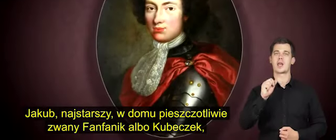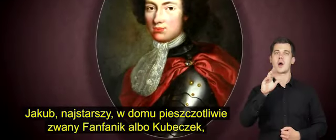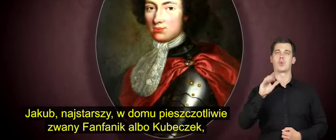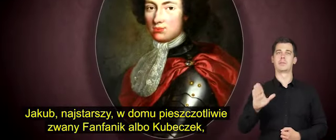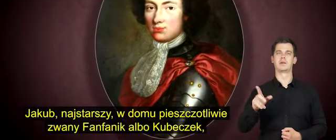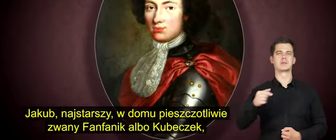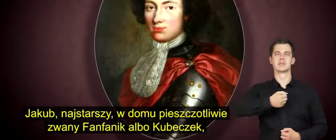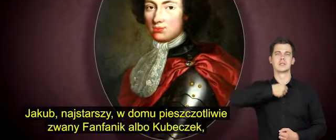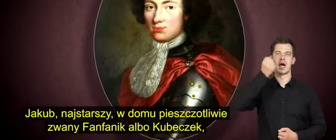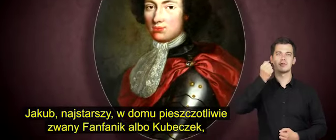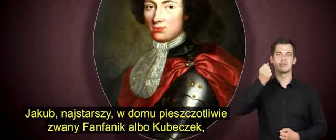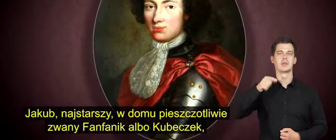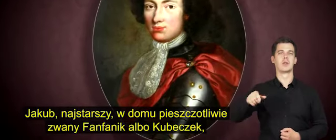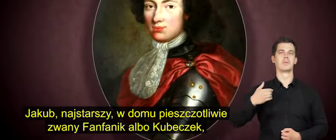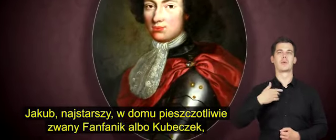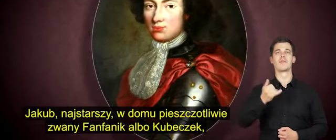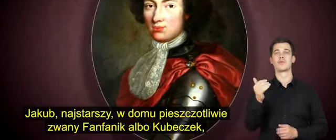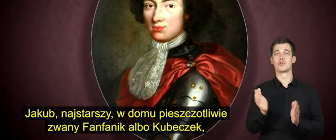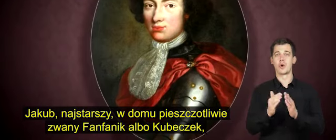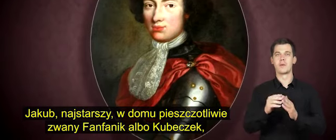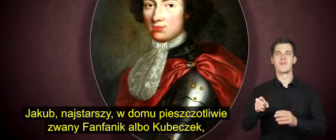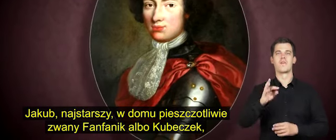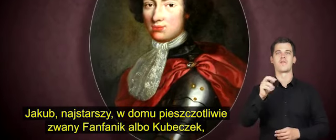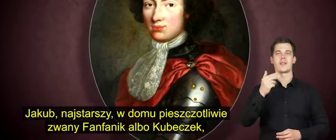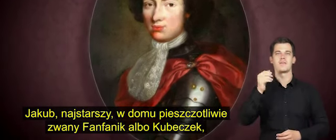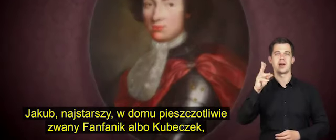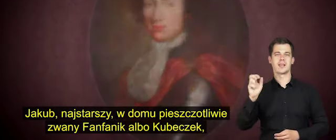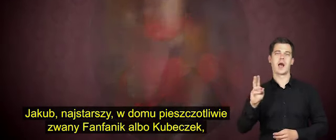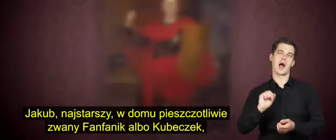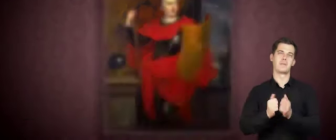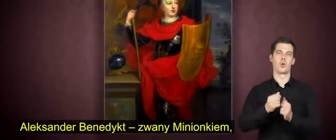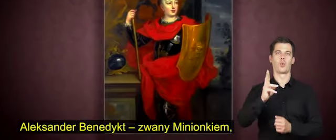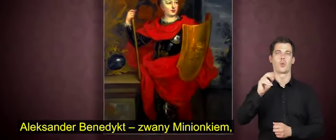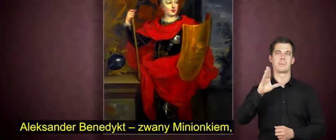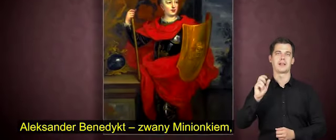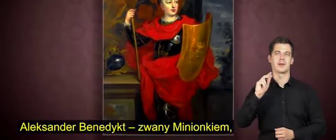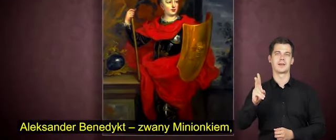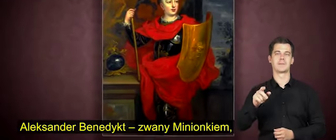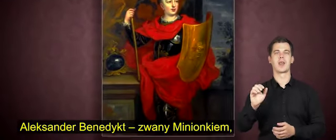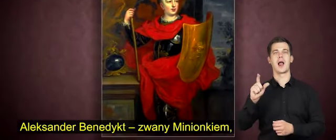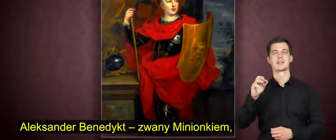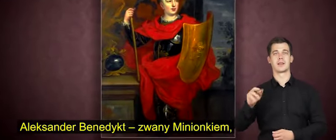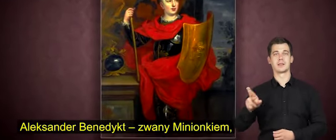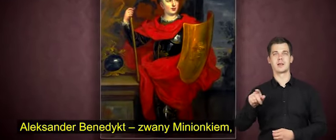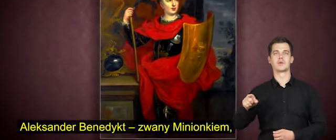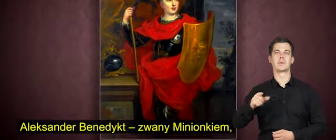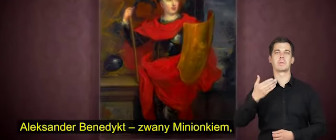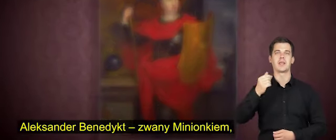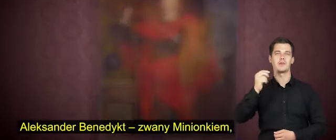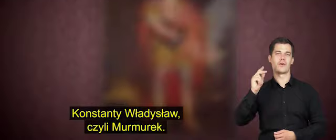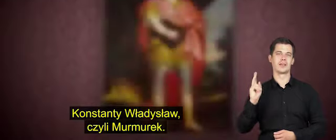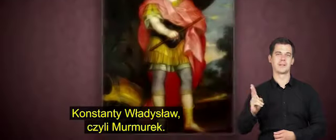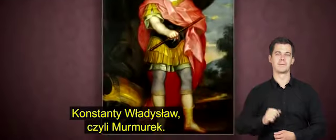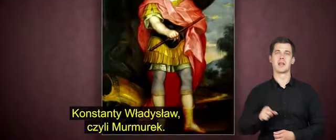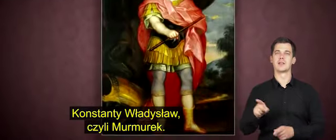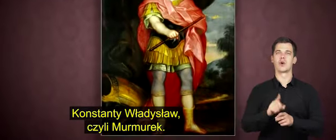Jakub, najstarszy. W domu pieszczotliwie zwany Fanfanik albo Kubeczek. Aleksander Benedykt, zwany Minionkiem.